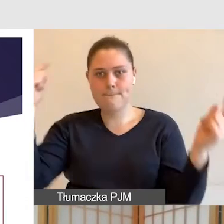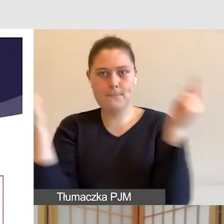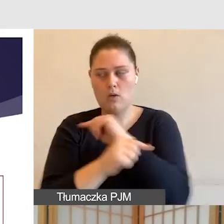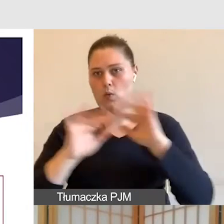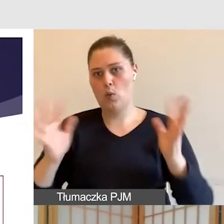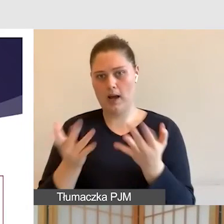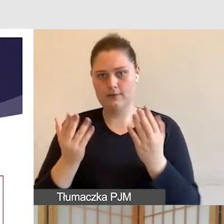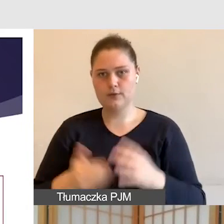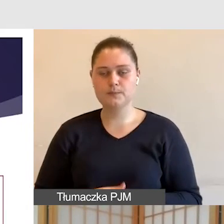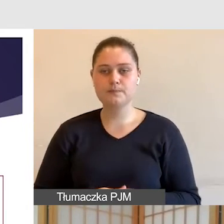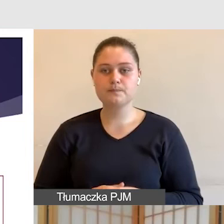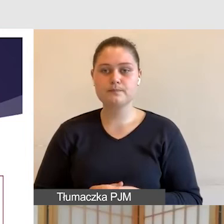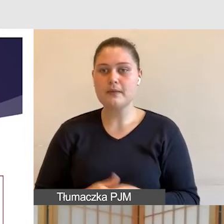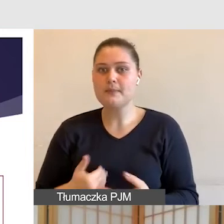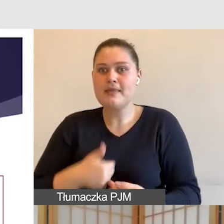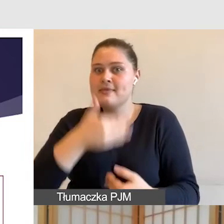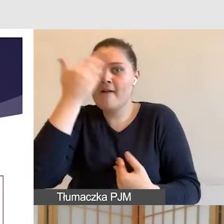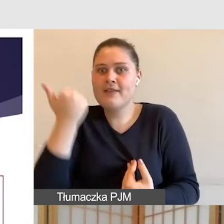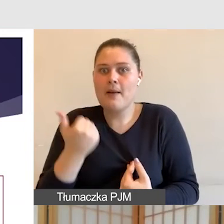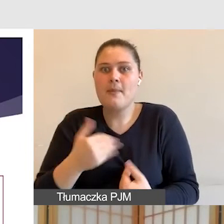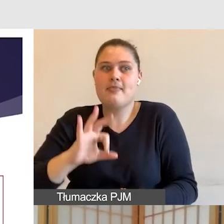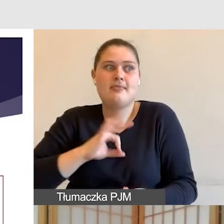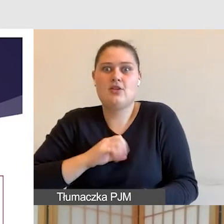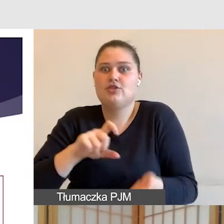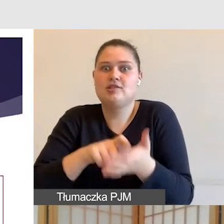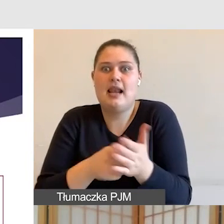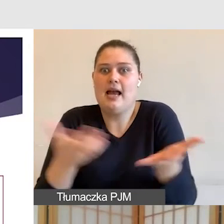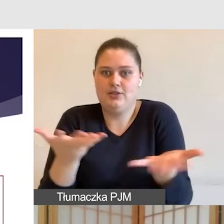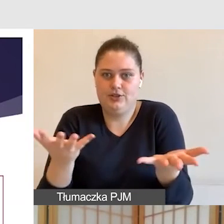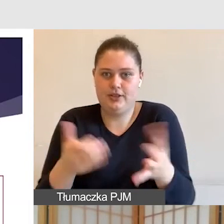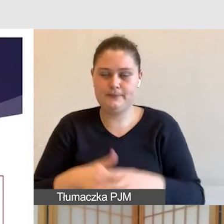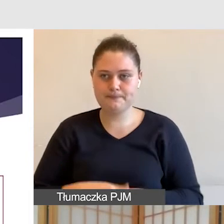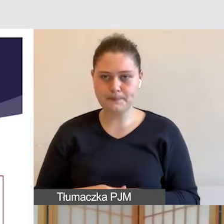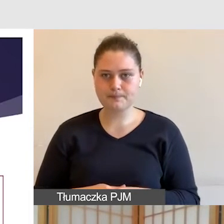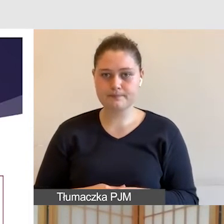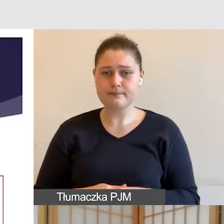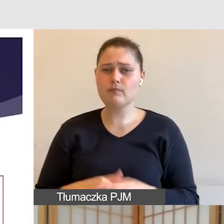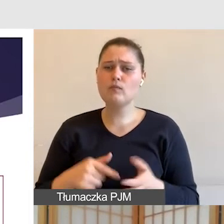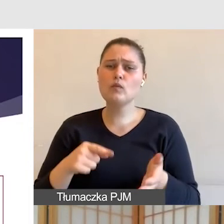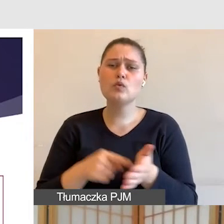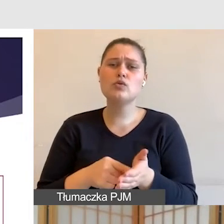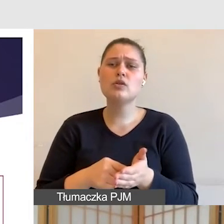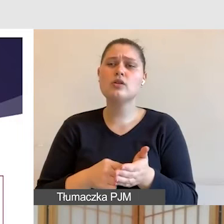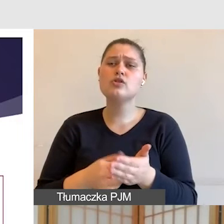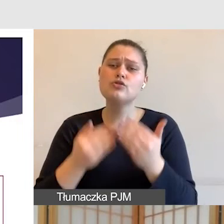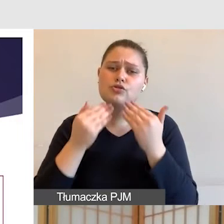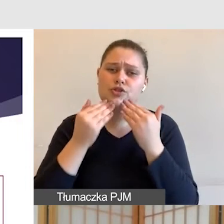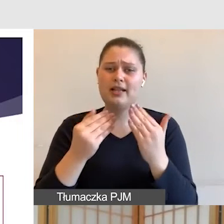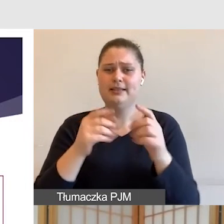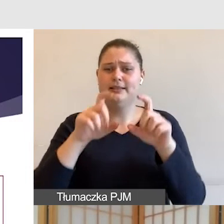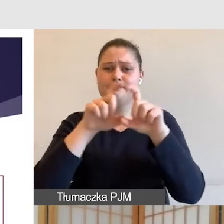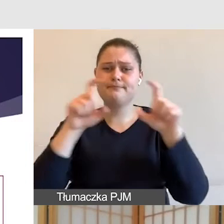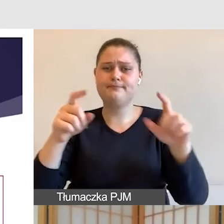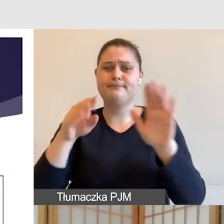i nie wiemy, gdzie tak naprawdę znaleźć tą naszą salę. To bardzo wpływa na taki komfort i poczucie satysfakcji,